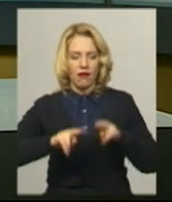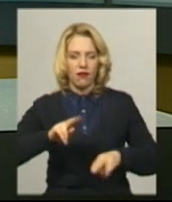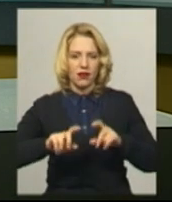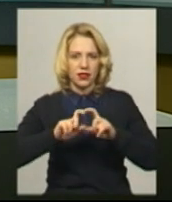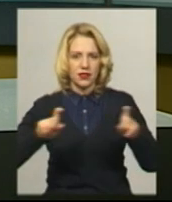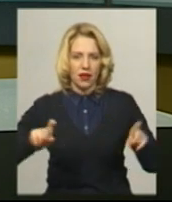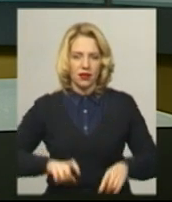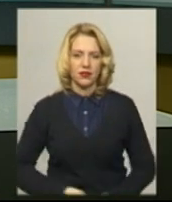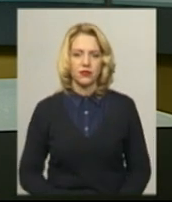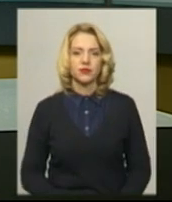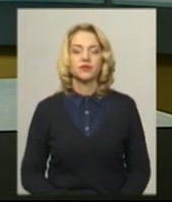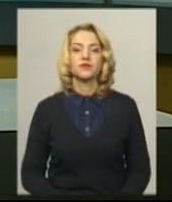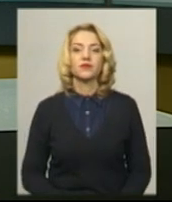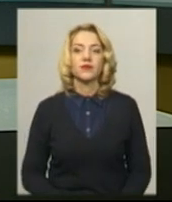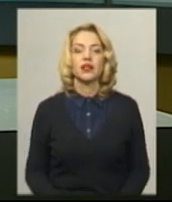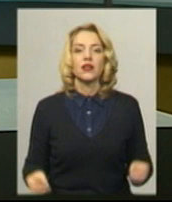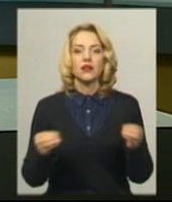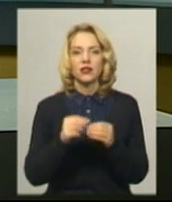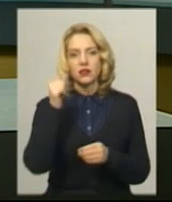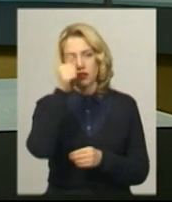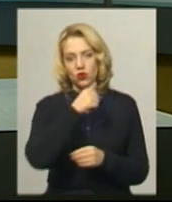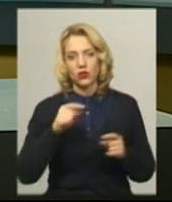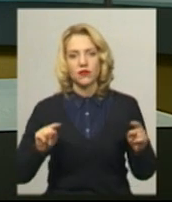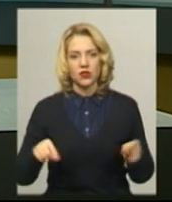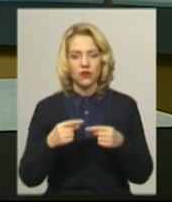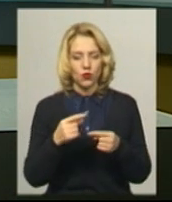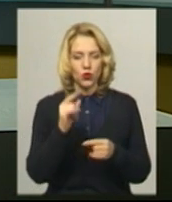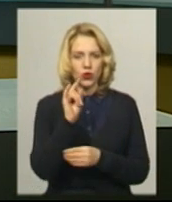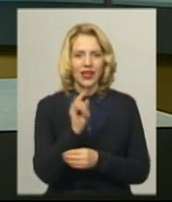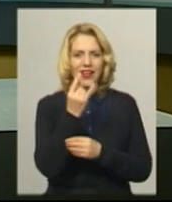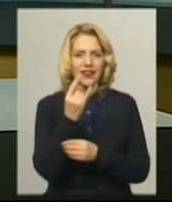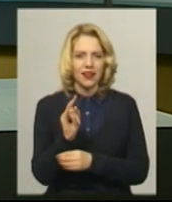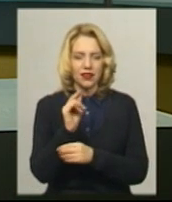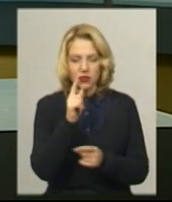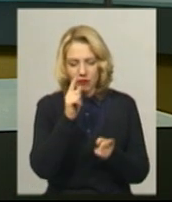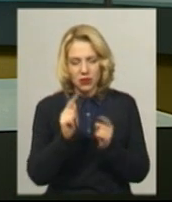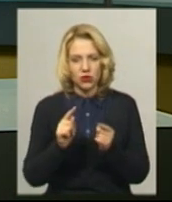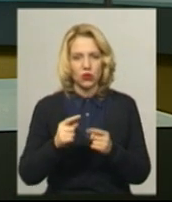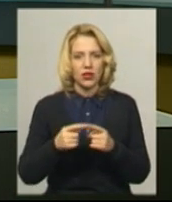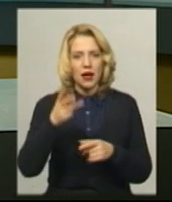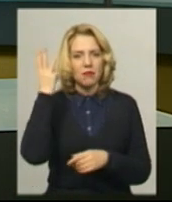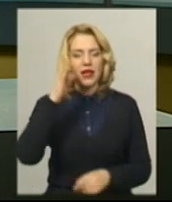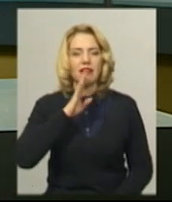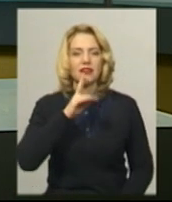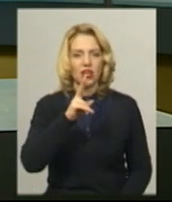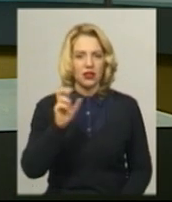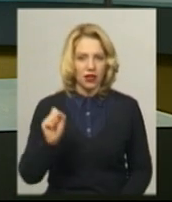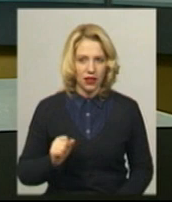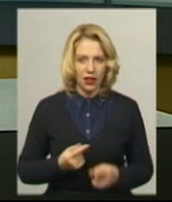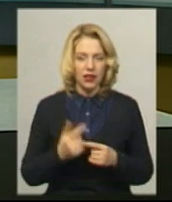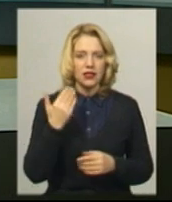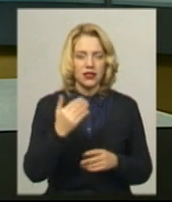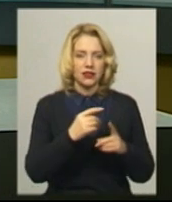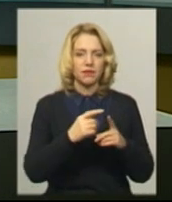посадовець Десять років створює іграшки в мініатюрі хмельничанка Наталя Казанцева-Примак За її словами,